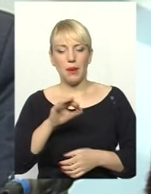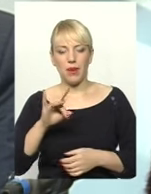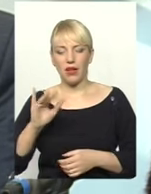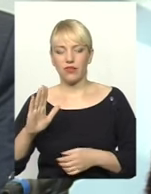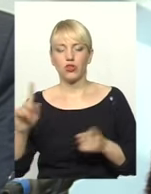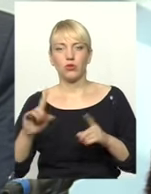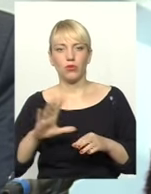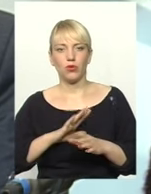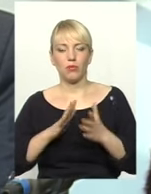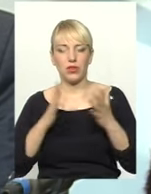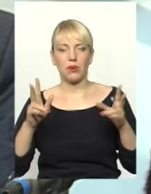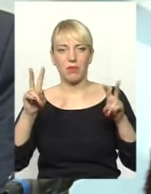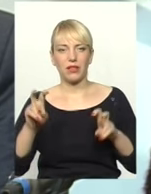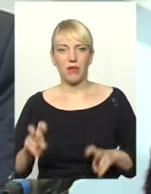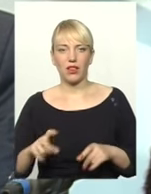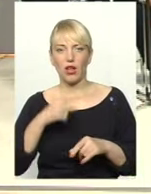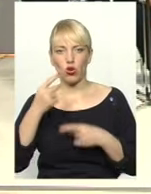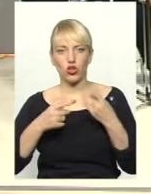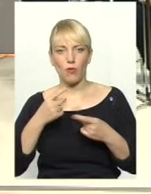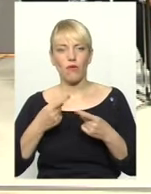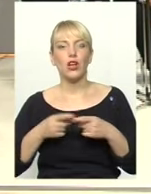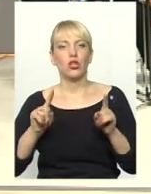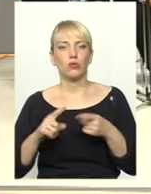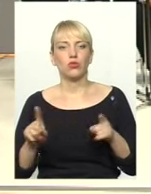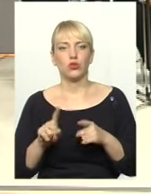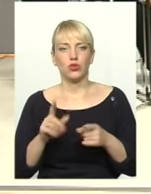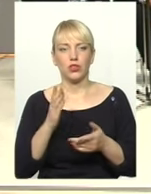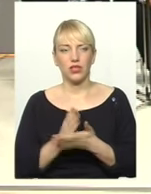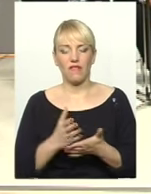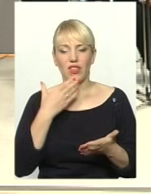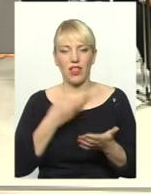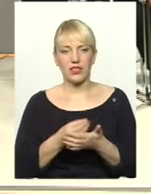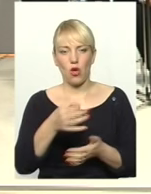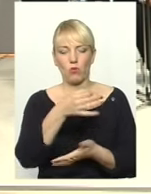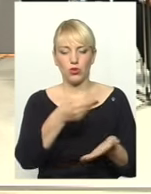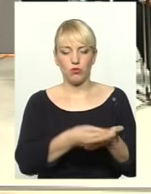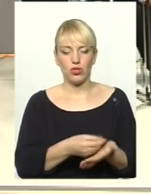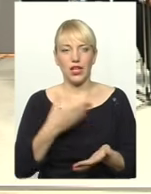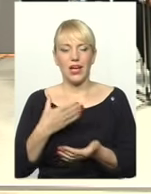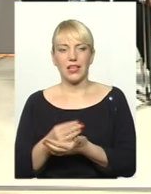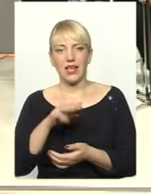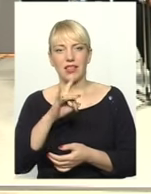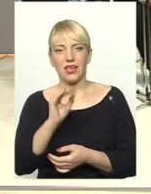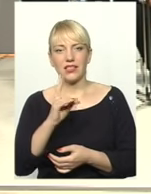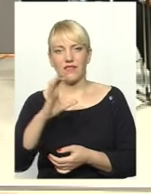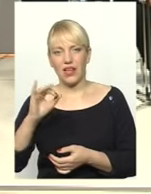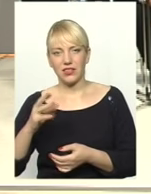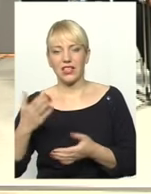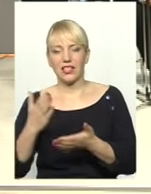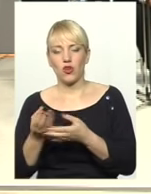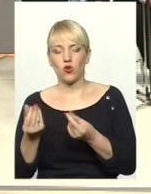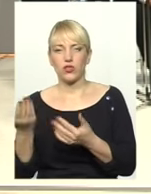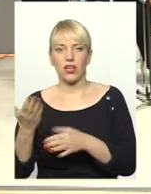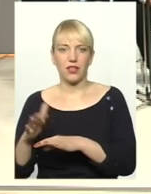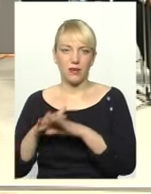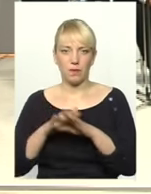предметна розмова. Чому? Є власний обласний бюджет, є трансферти, є кошти, які надходять з